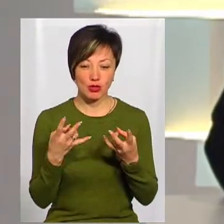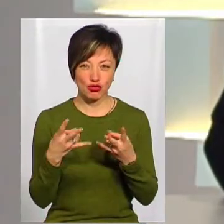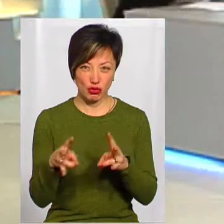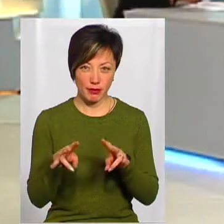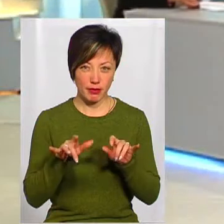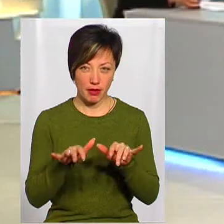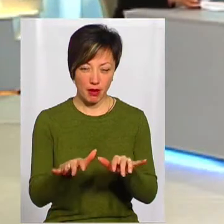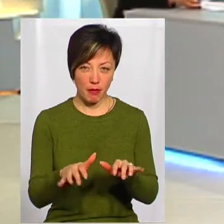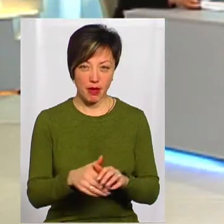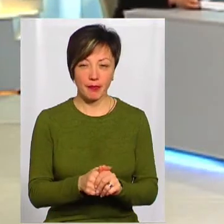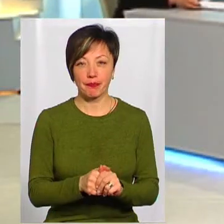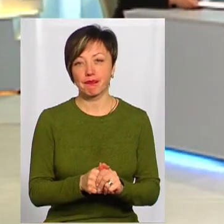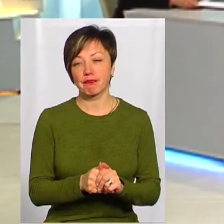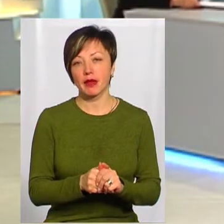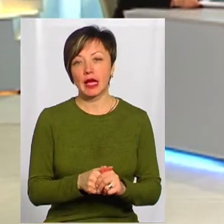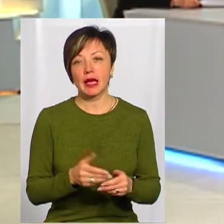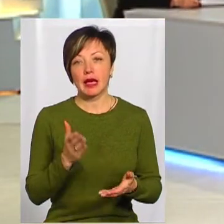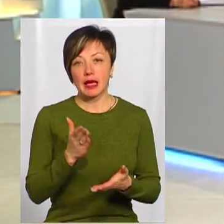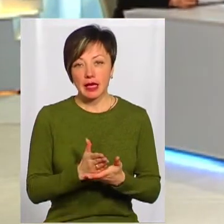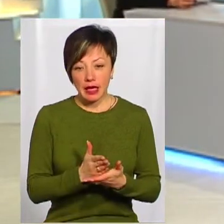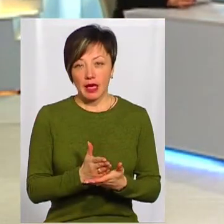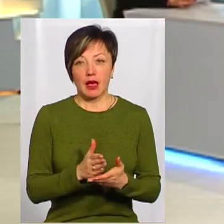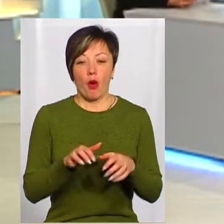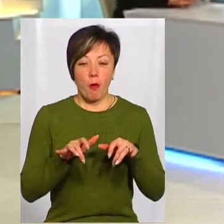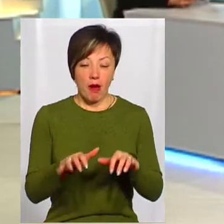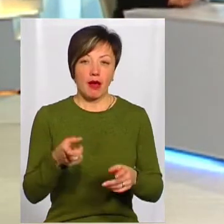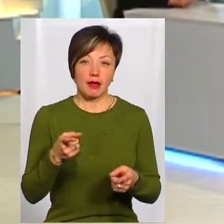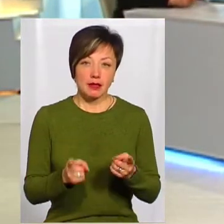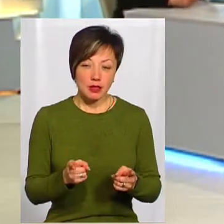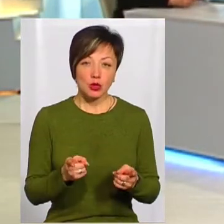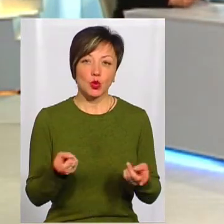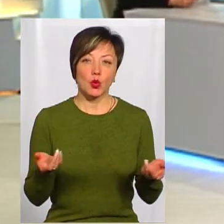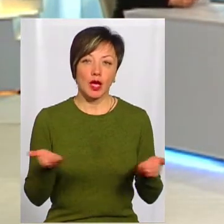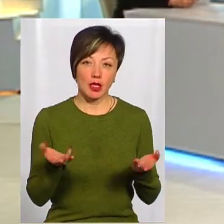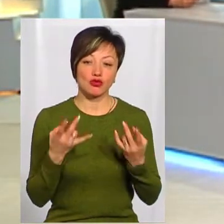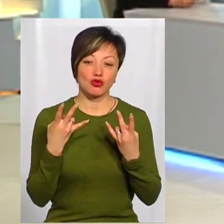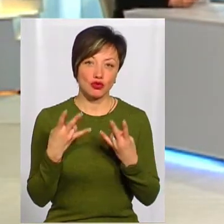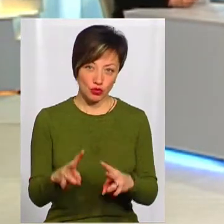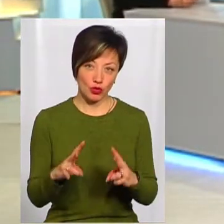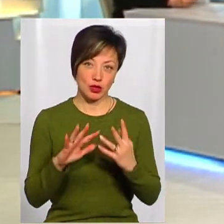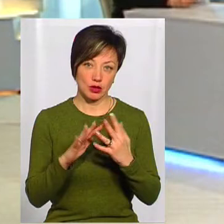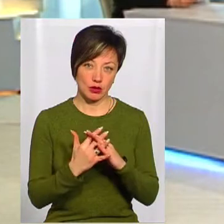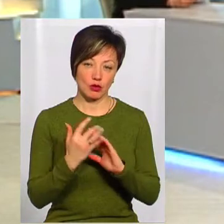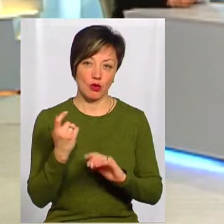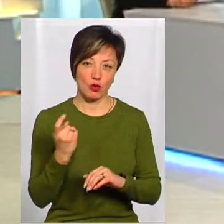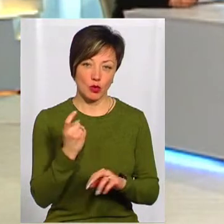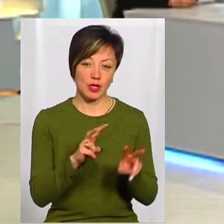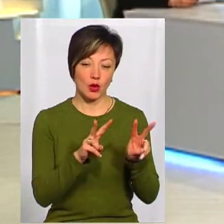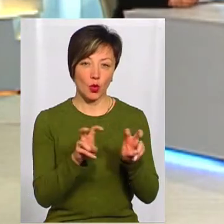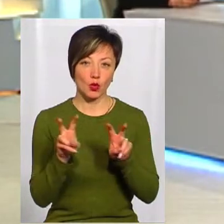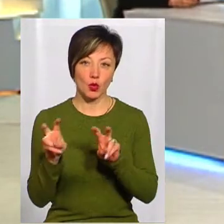шкідниками. Є комахи, які шкодять сільсько-господарським